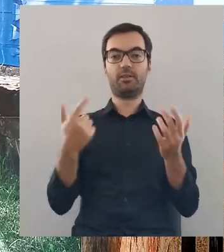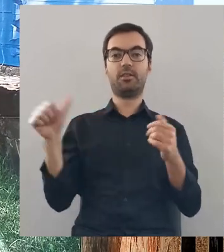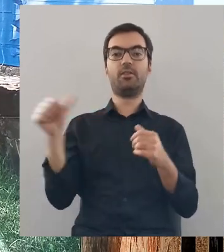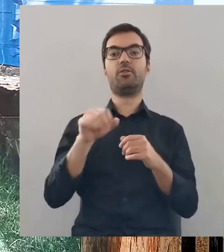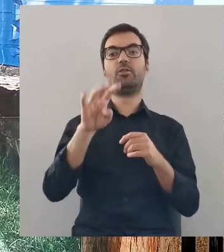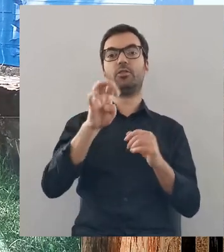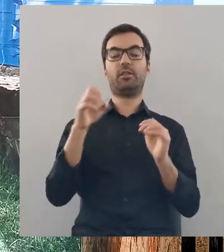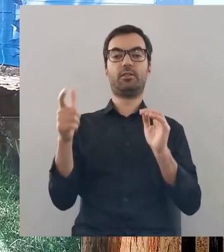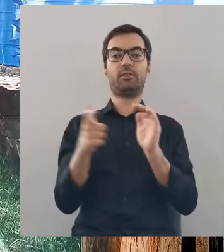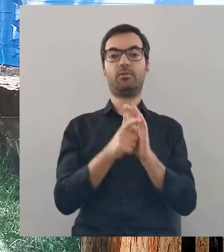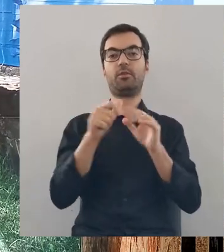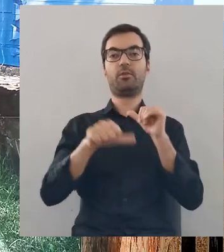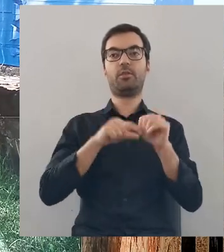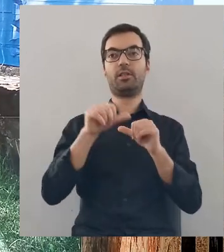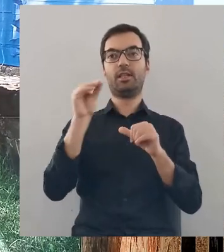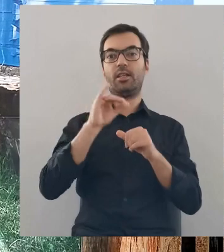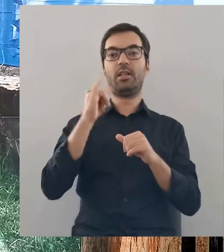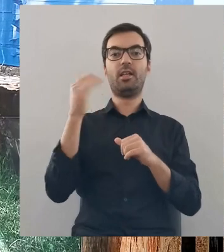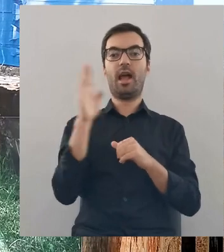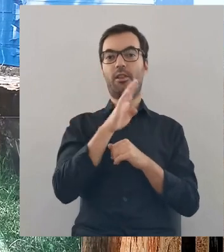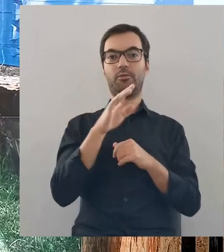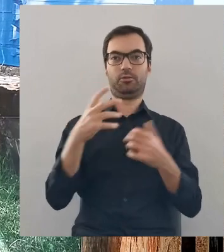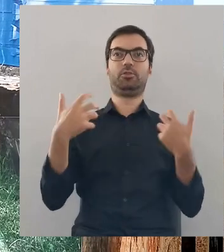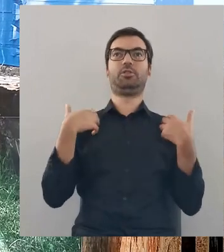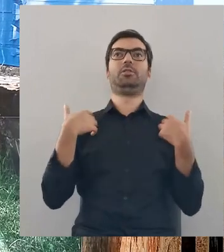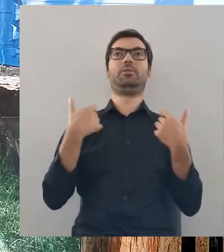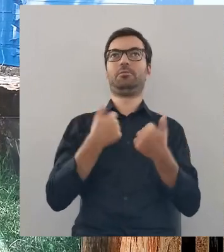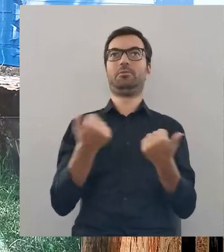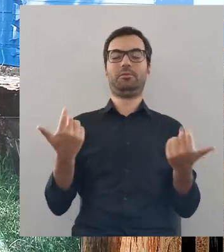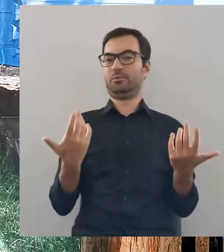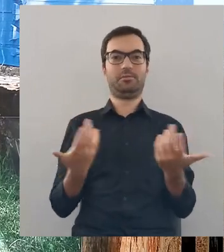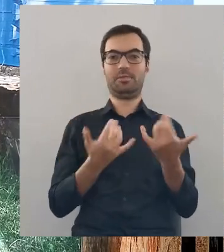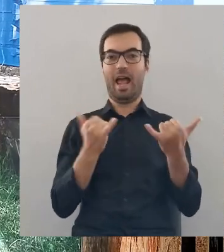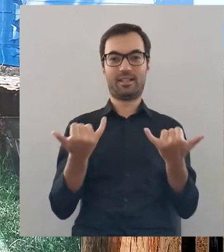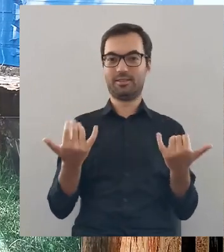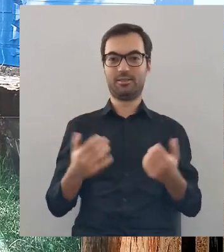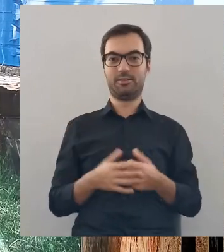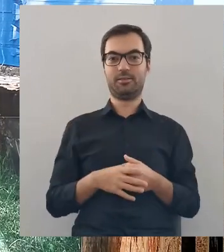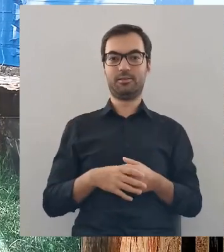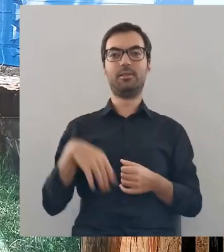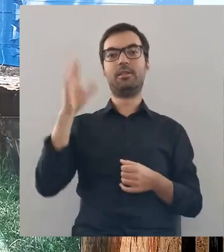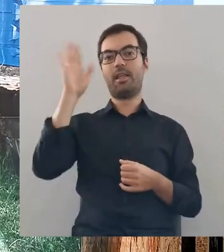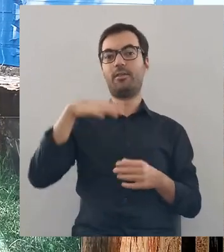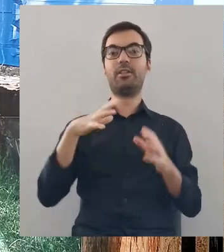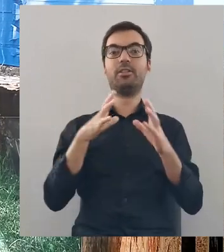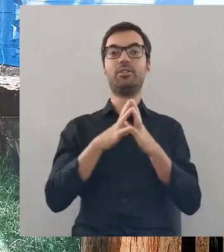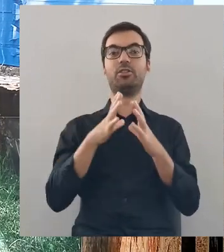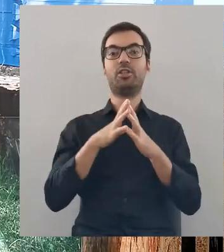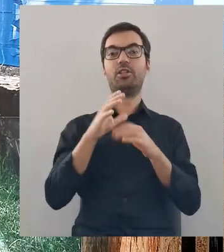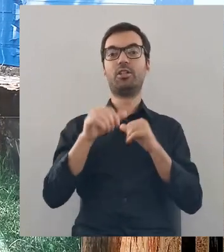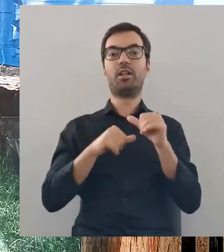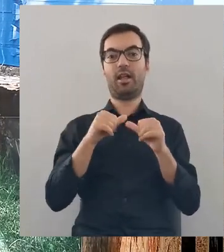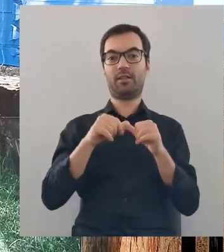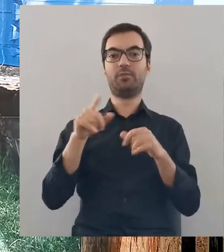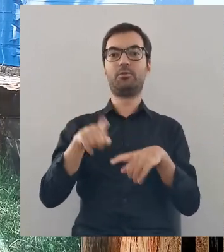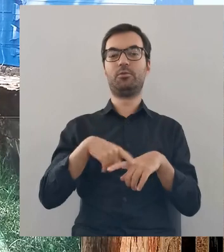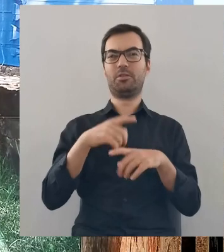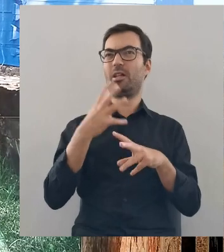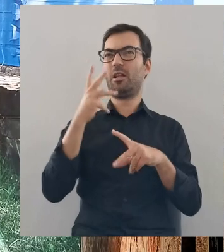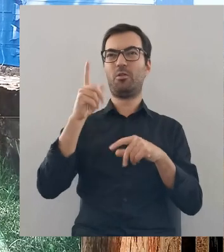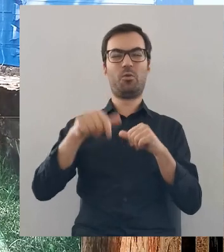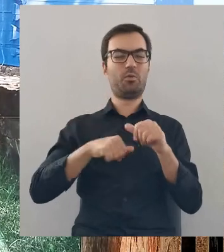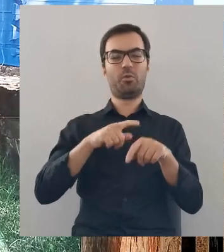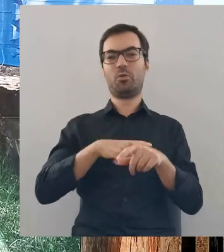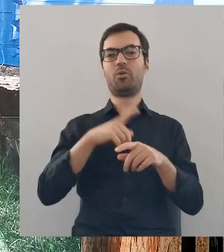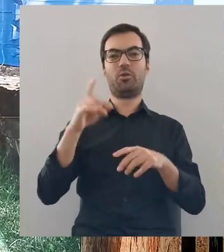No właśnie, w 1417 roku, kiedy jeszcze Janusz miał się świetnie, ba, jeszcze dziesięciolecie ponad,